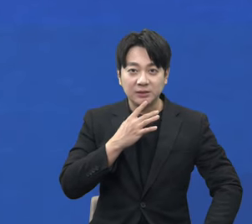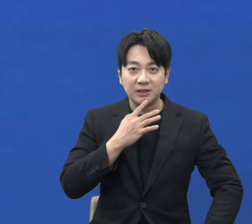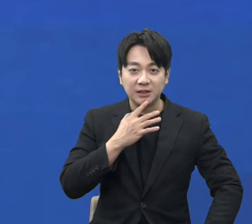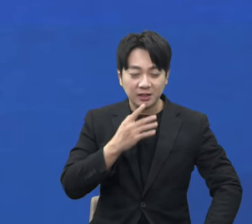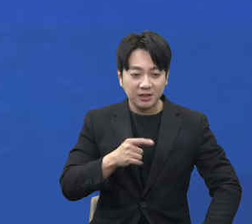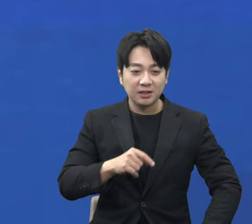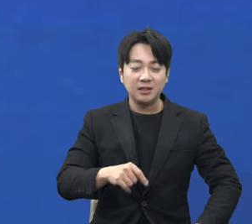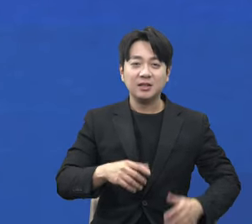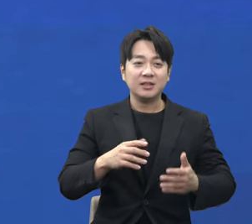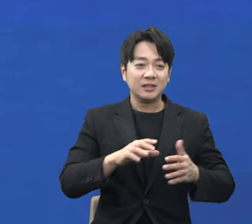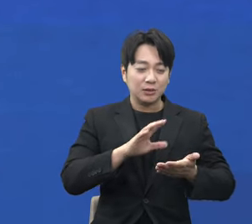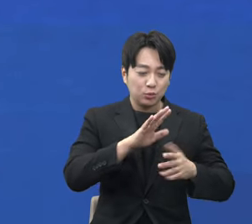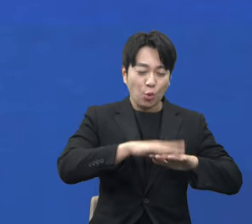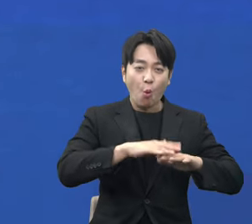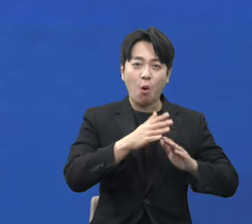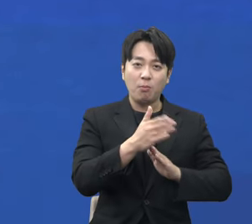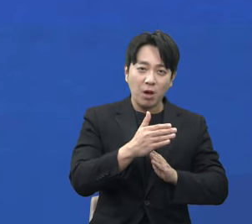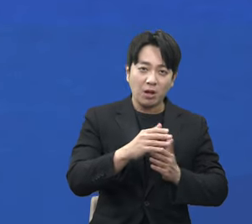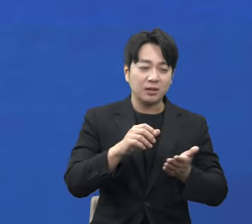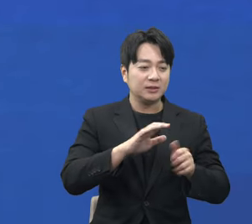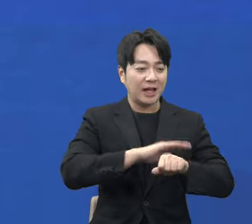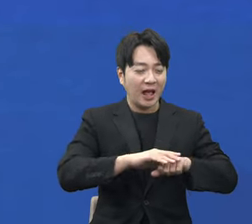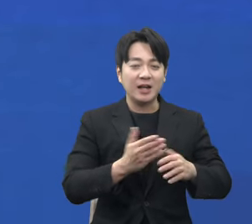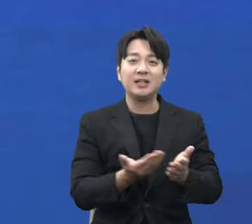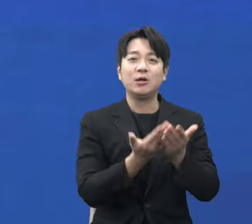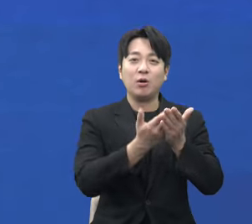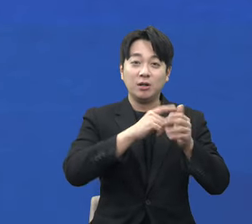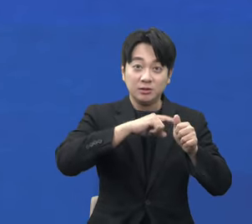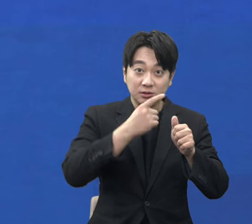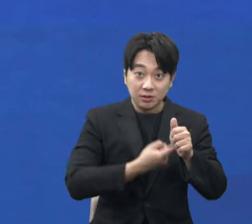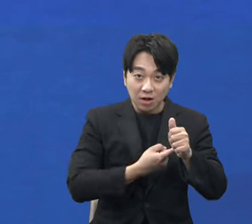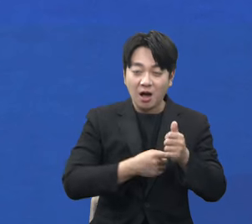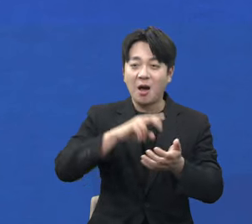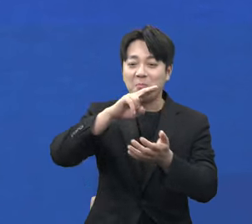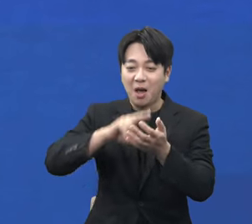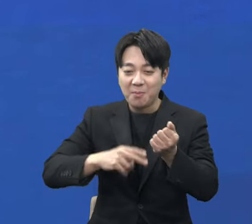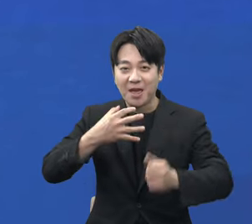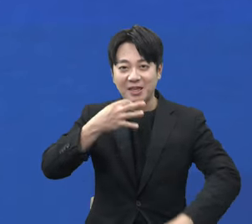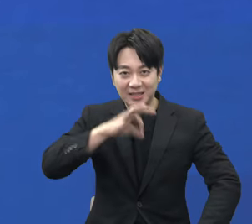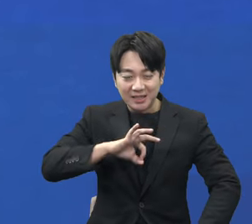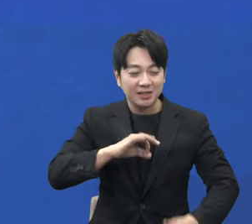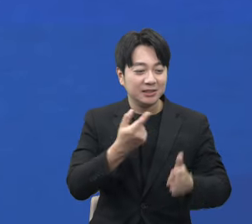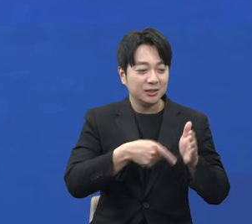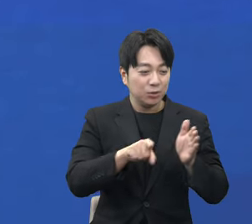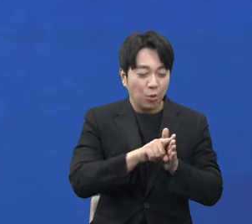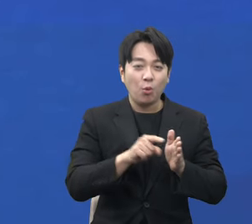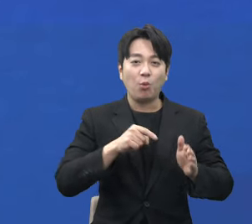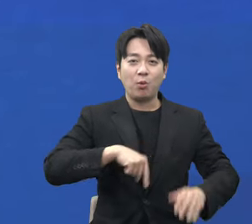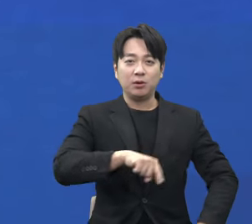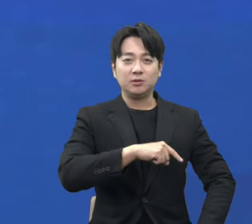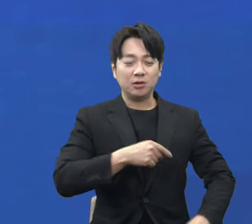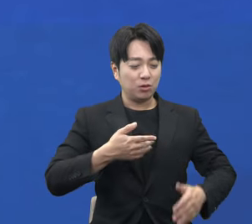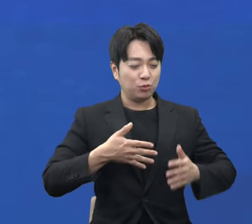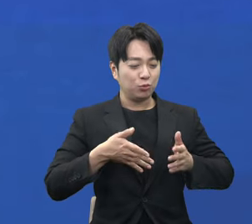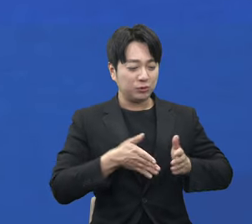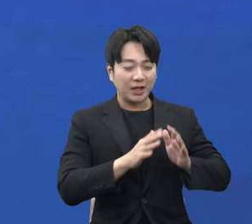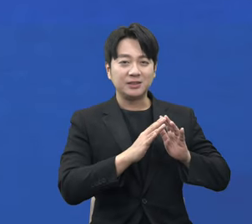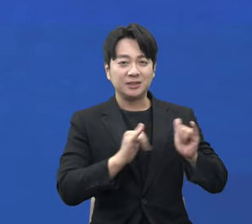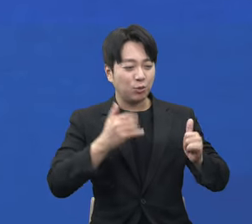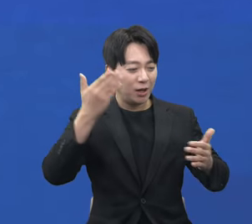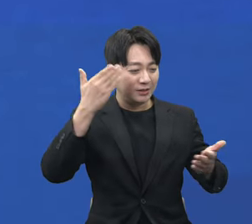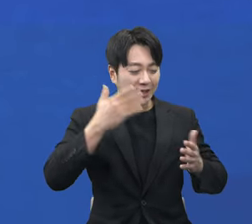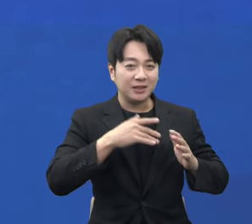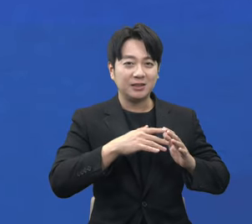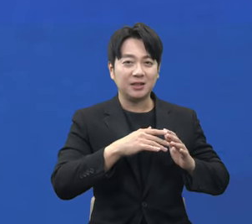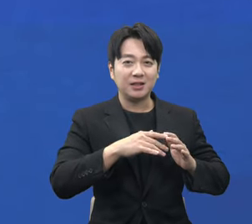학비가 되고 부부의 노후가 되어주길 바랍니다. 농사철에 영농비 없어 생활비 없어 자식들 학비 없어